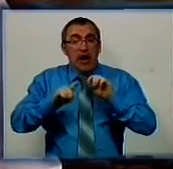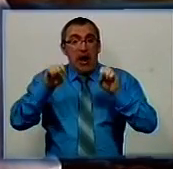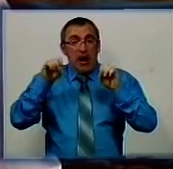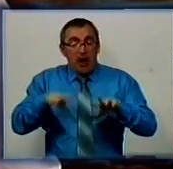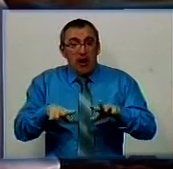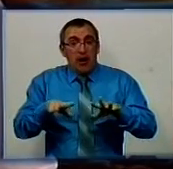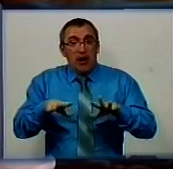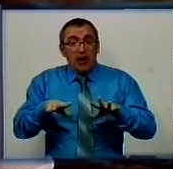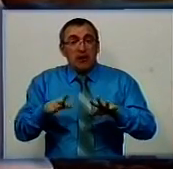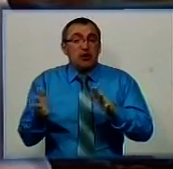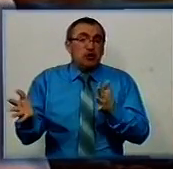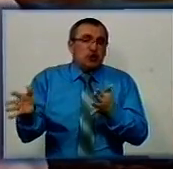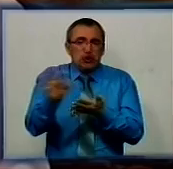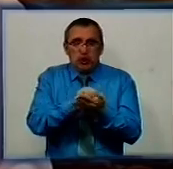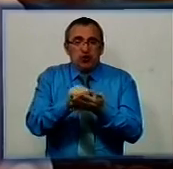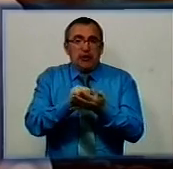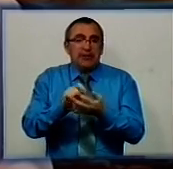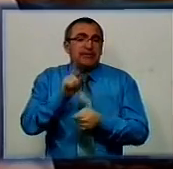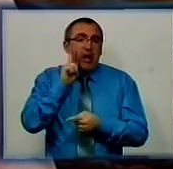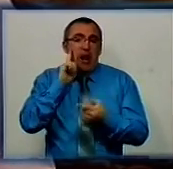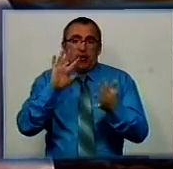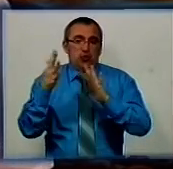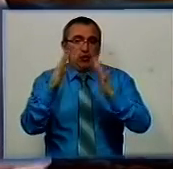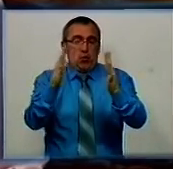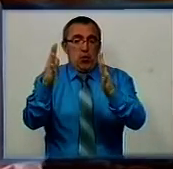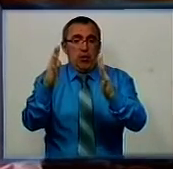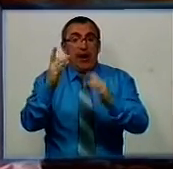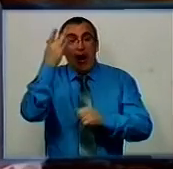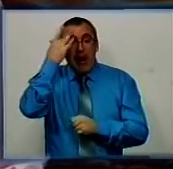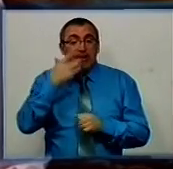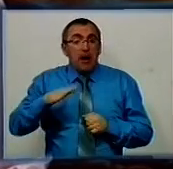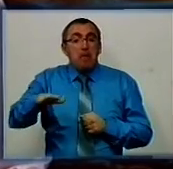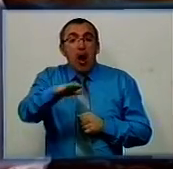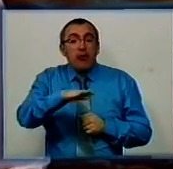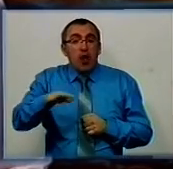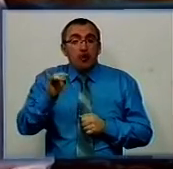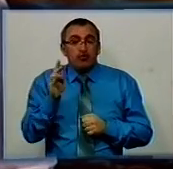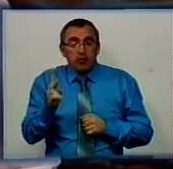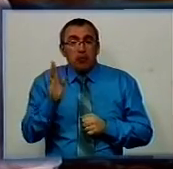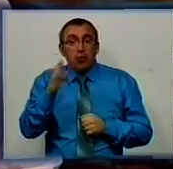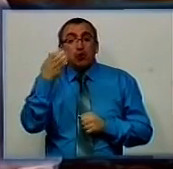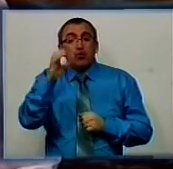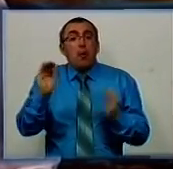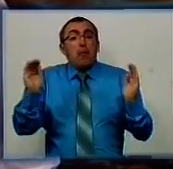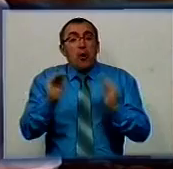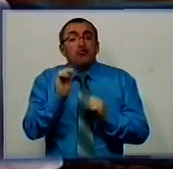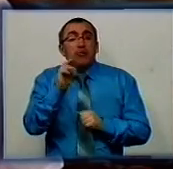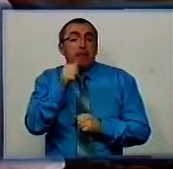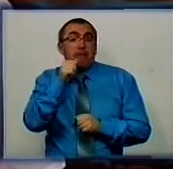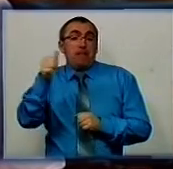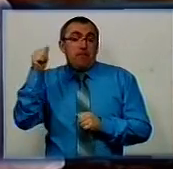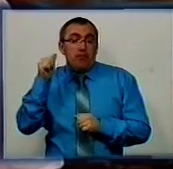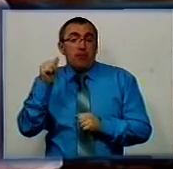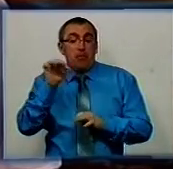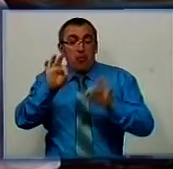які призвели до знищення цієї зеленої зони. Ілітніх майданчиків цього року буде майже на сотню менше, ніж минулого. Про це